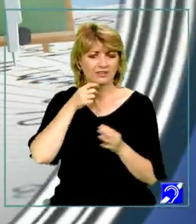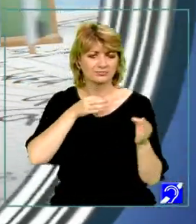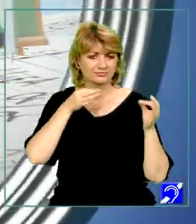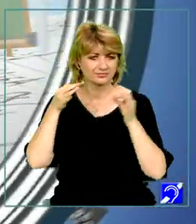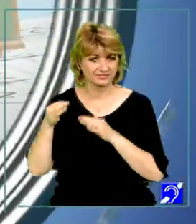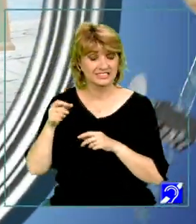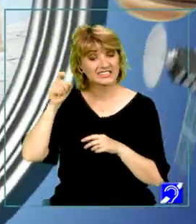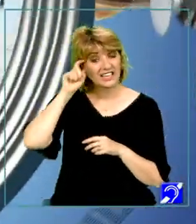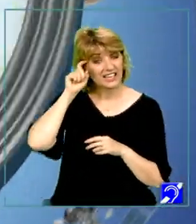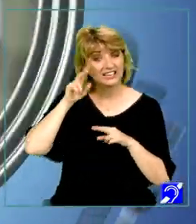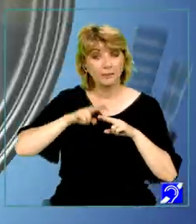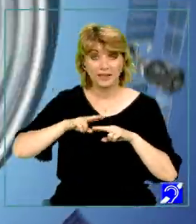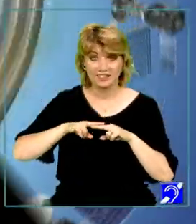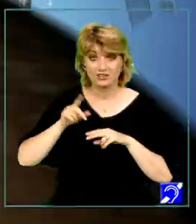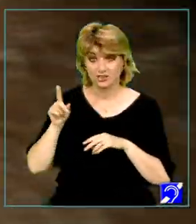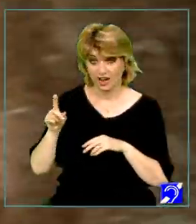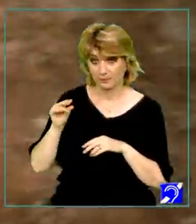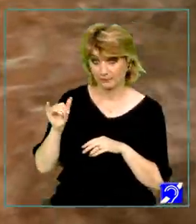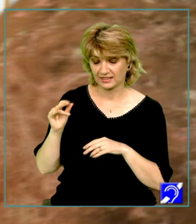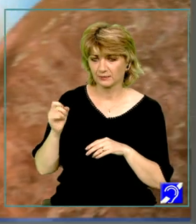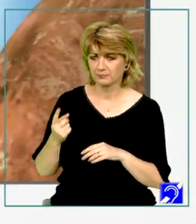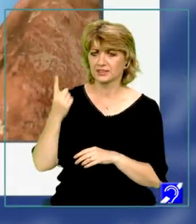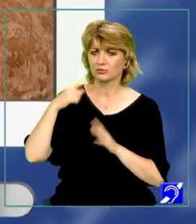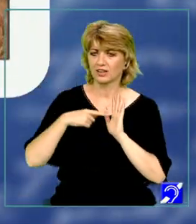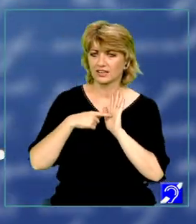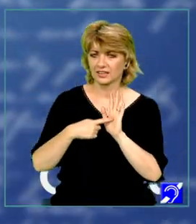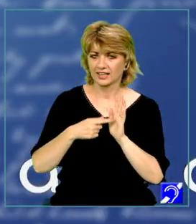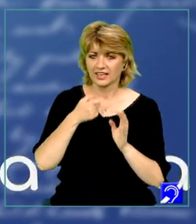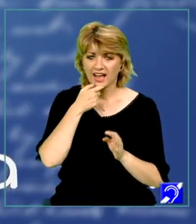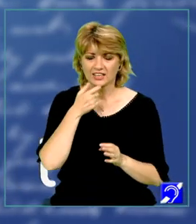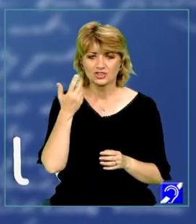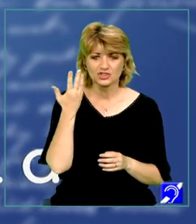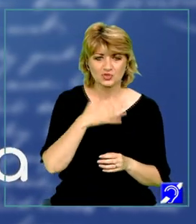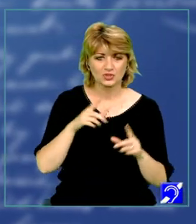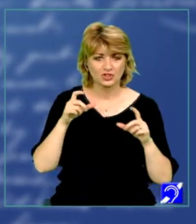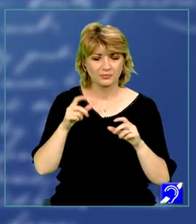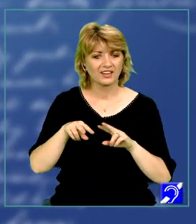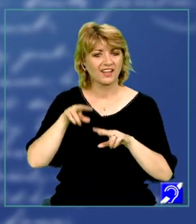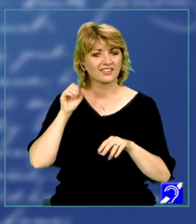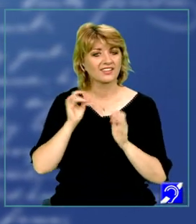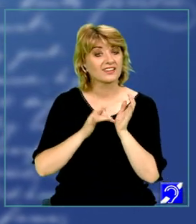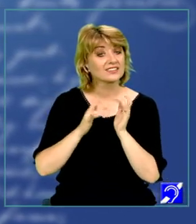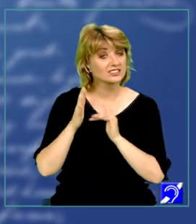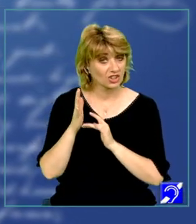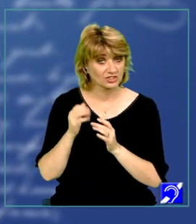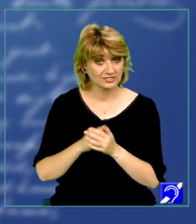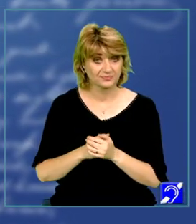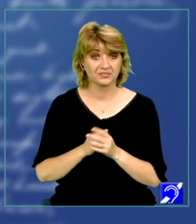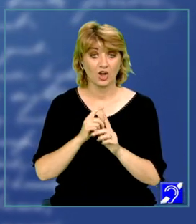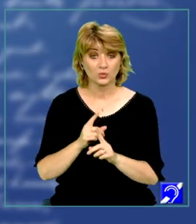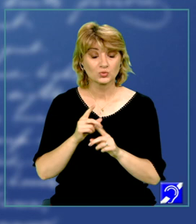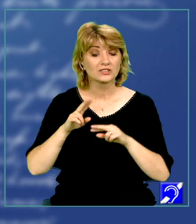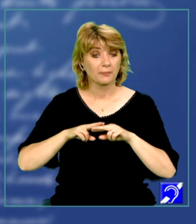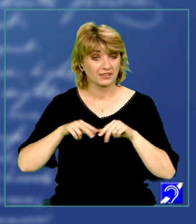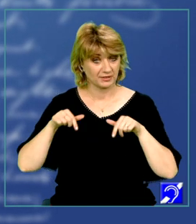Se crede că matematicianul a fost primul care a demonstrat-o în anii 570 înainte de Hristos. La cursul de matematică